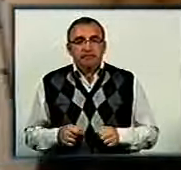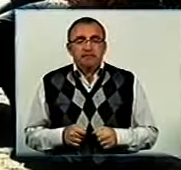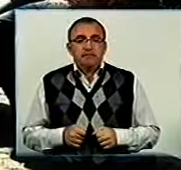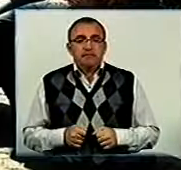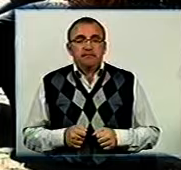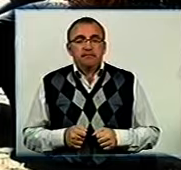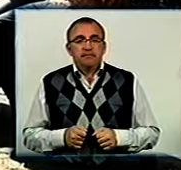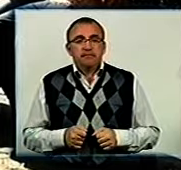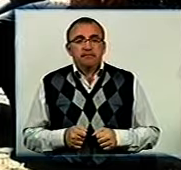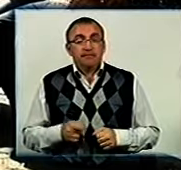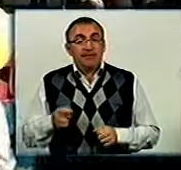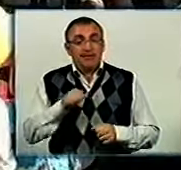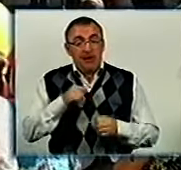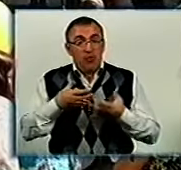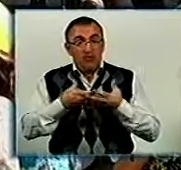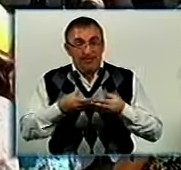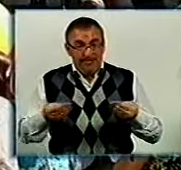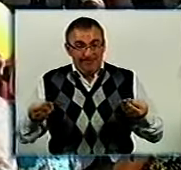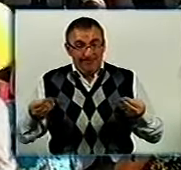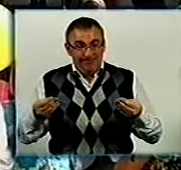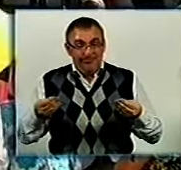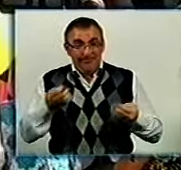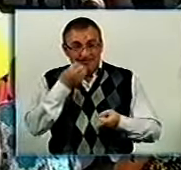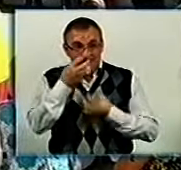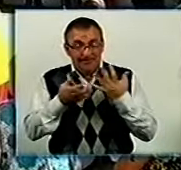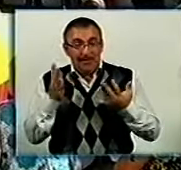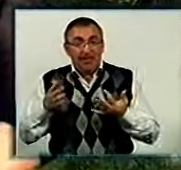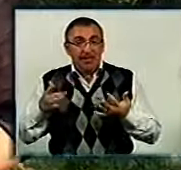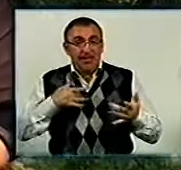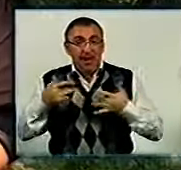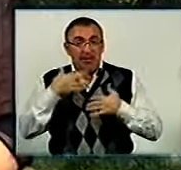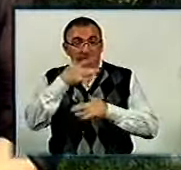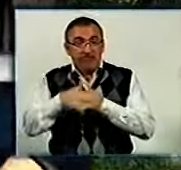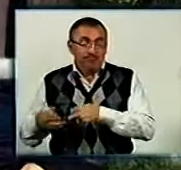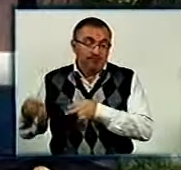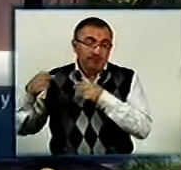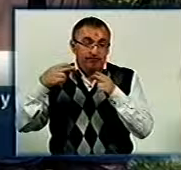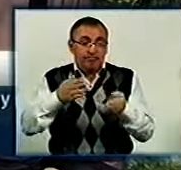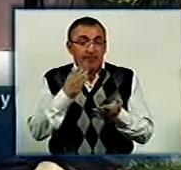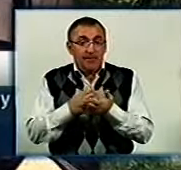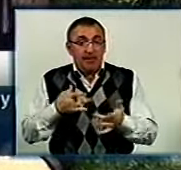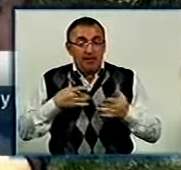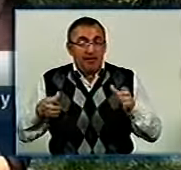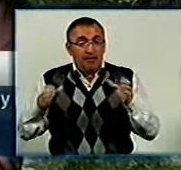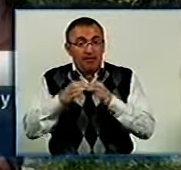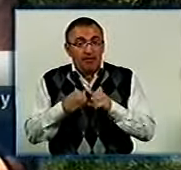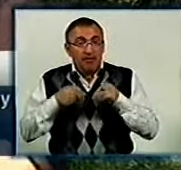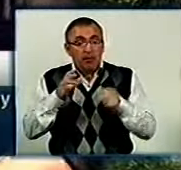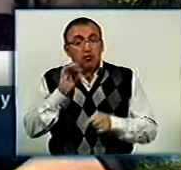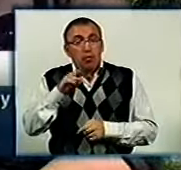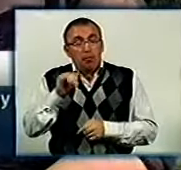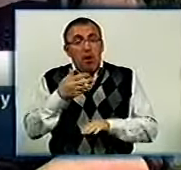Цьогоріч на вересневі самоцвіти вперше приїхали театрали з-за кордону. У нас є театральні колективи, які приїхали з Сум,